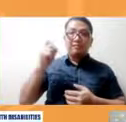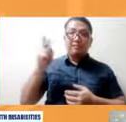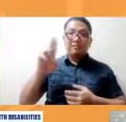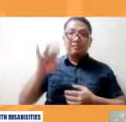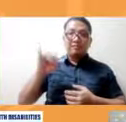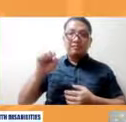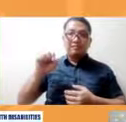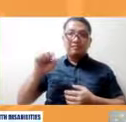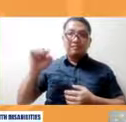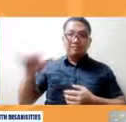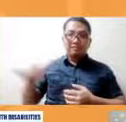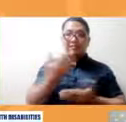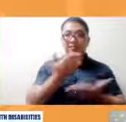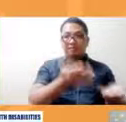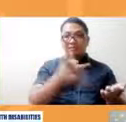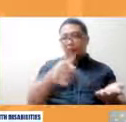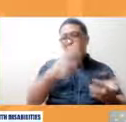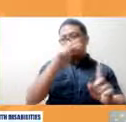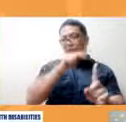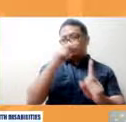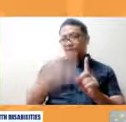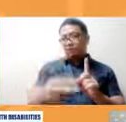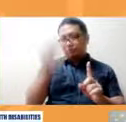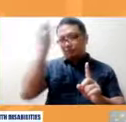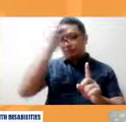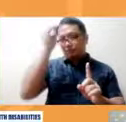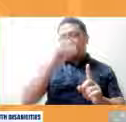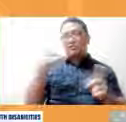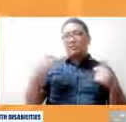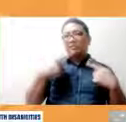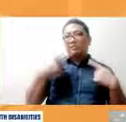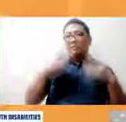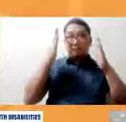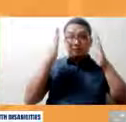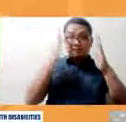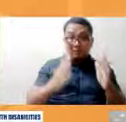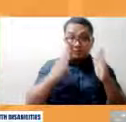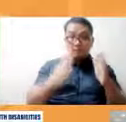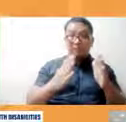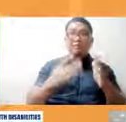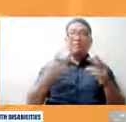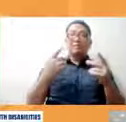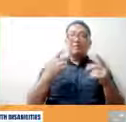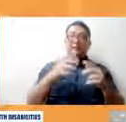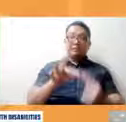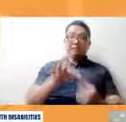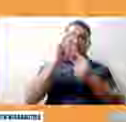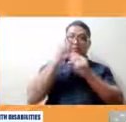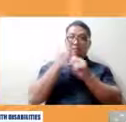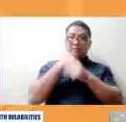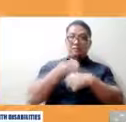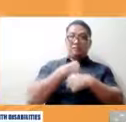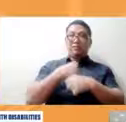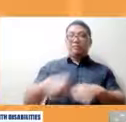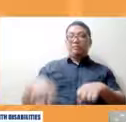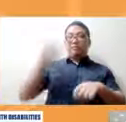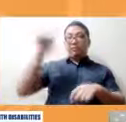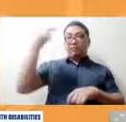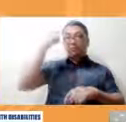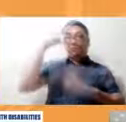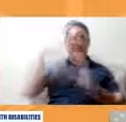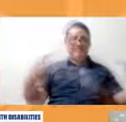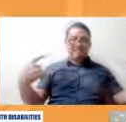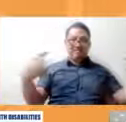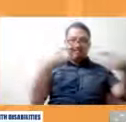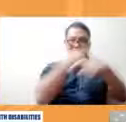palagay meron po bang focus lalong lalo na sa pagawa ng mga government policies sa ating persons with disability